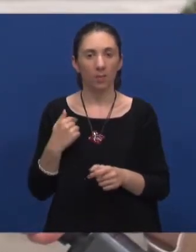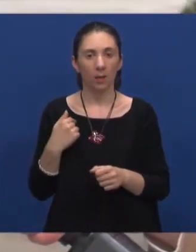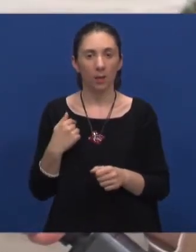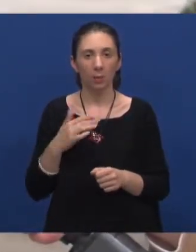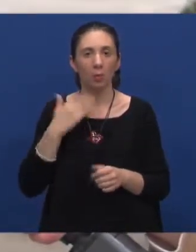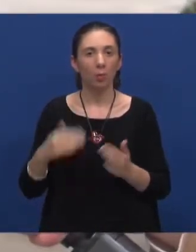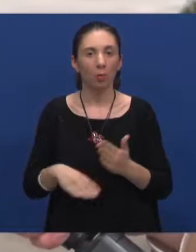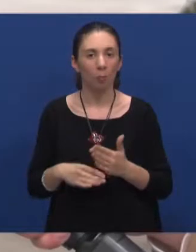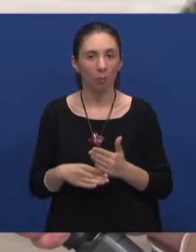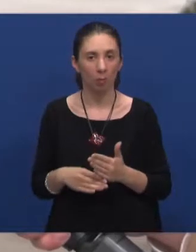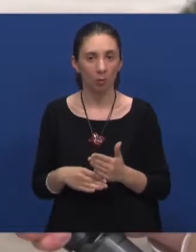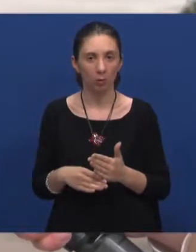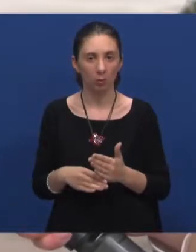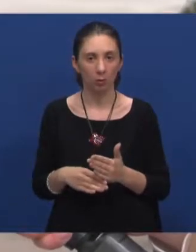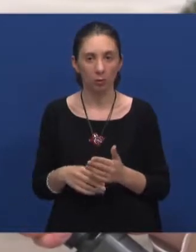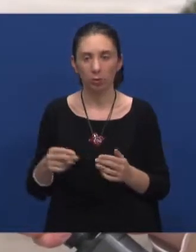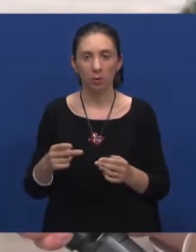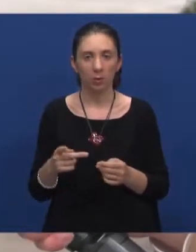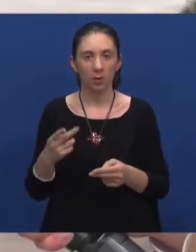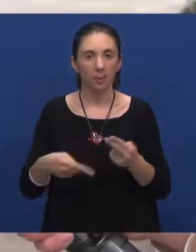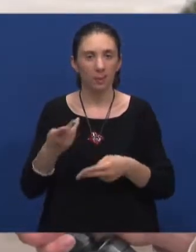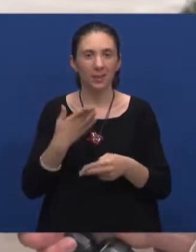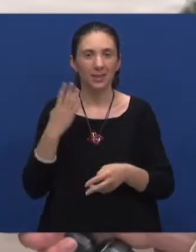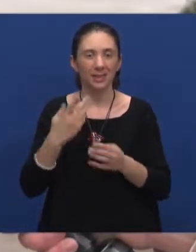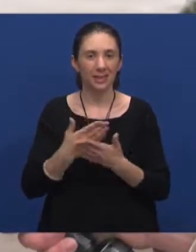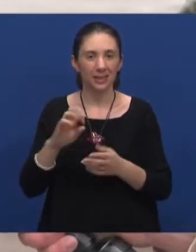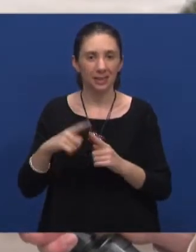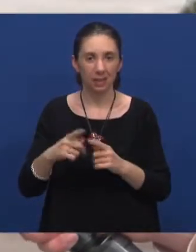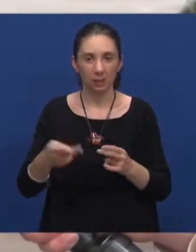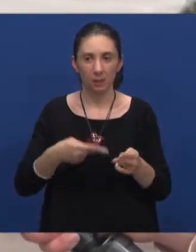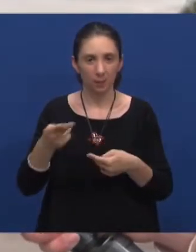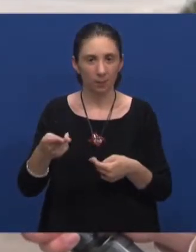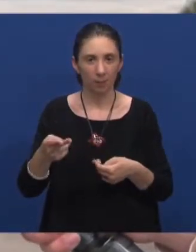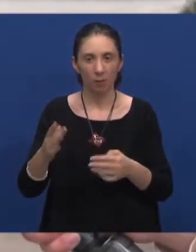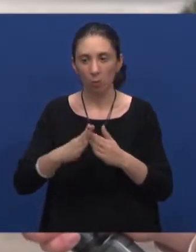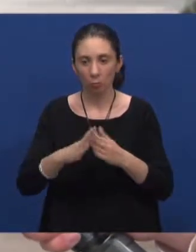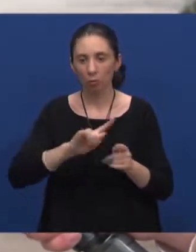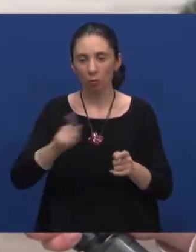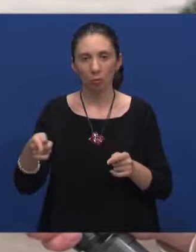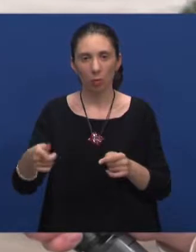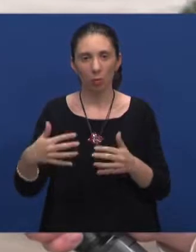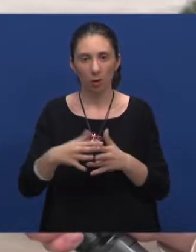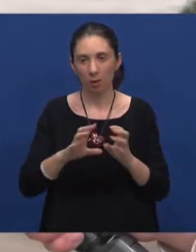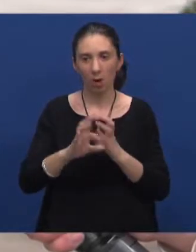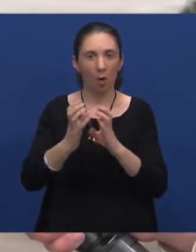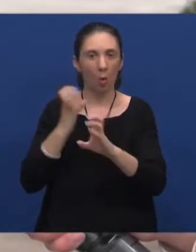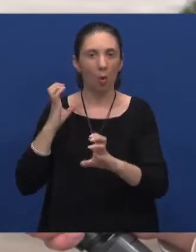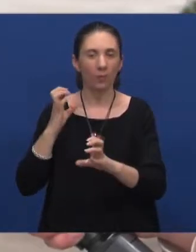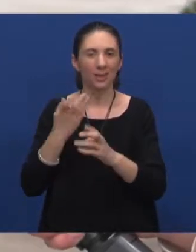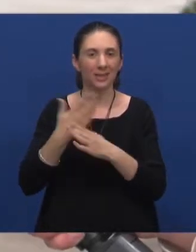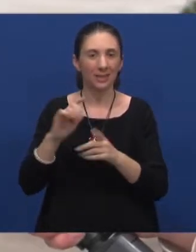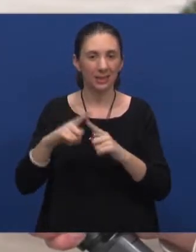puno pomaže, znači zetov prijevoz koji me odvozi od kuće do grada, dakle kombi zetov